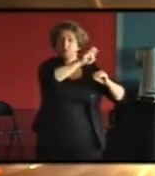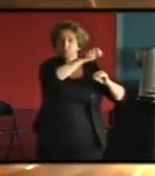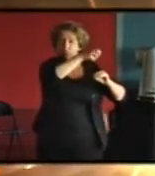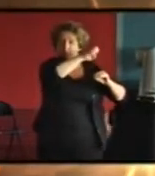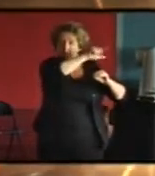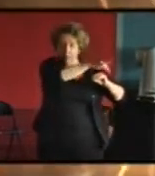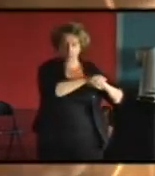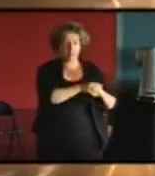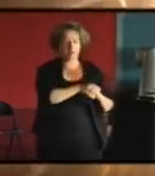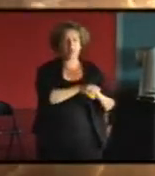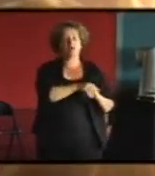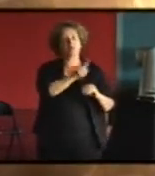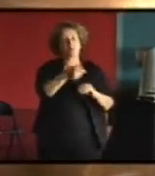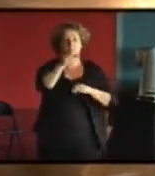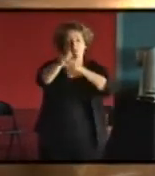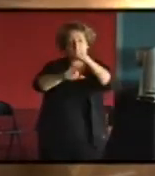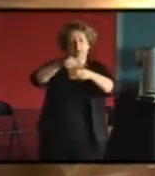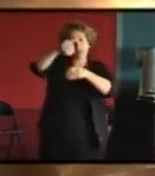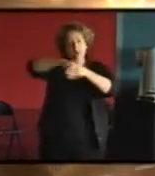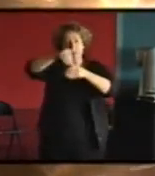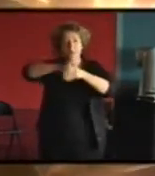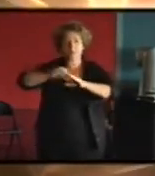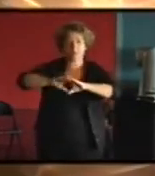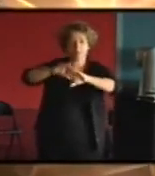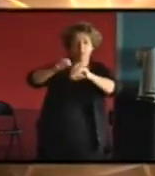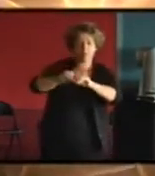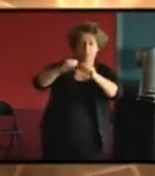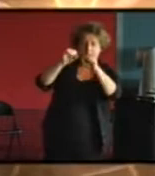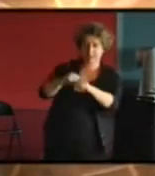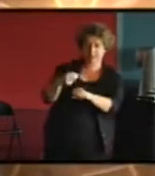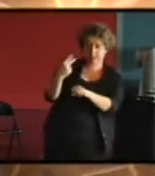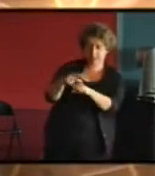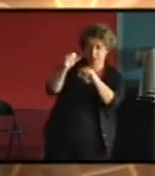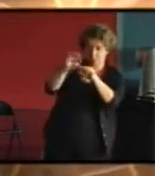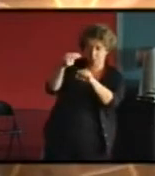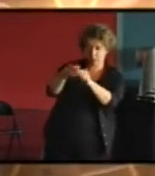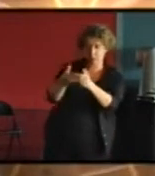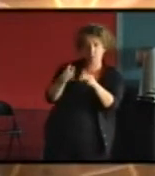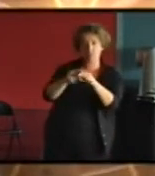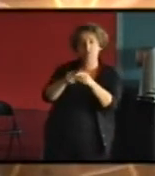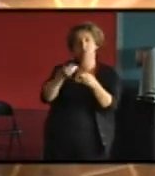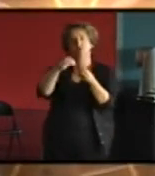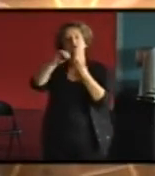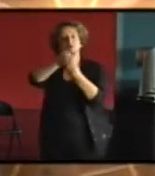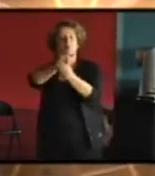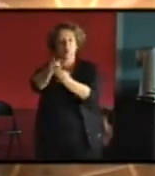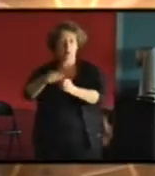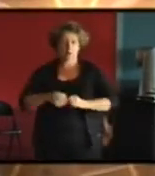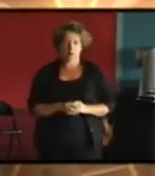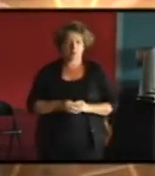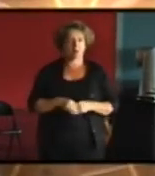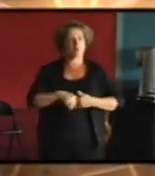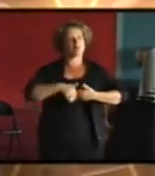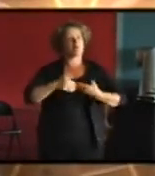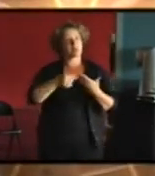capacités évidemment des gens qui sont à l'intérieur dans certains cas pas aller trop loin mais qu'en tout cas il a un bon comportement thermique